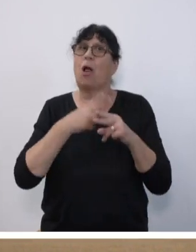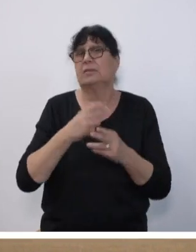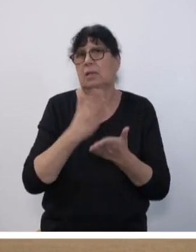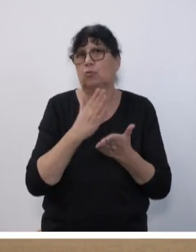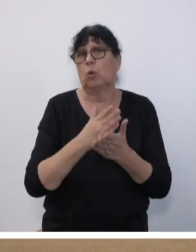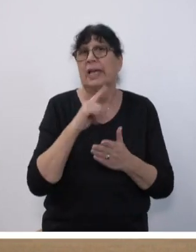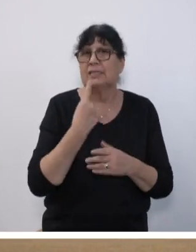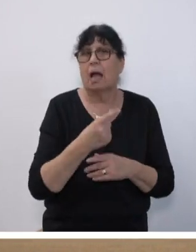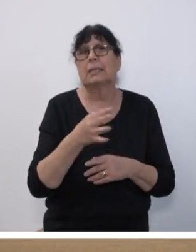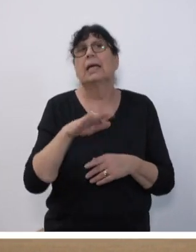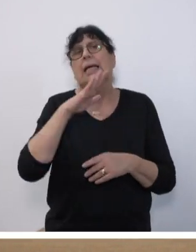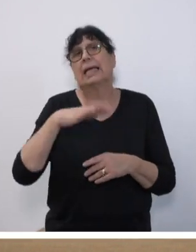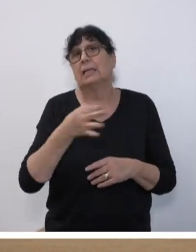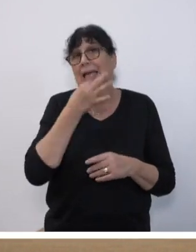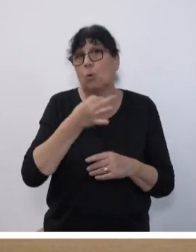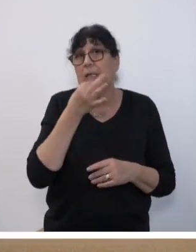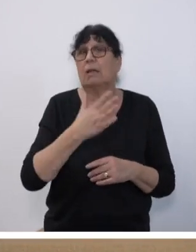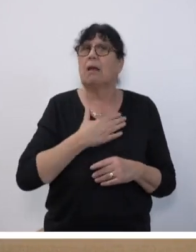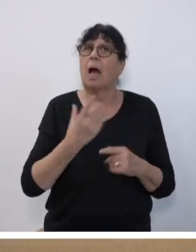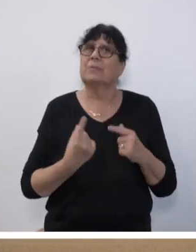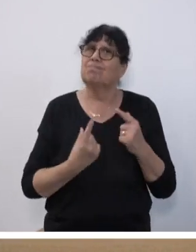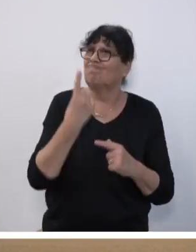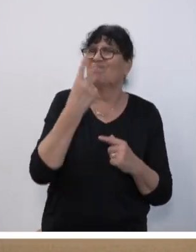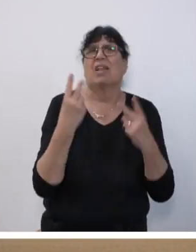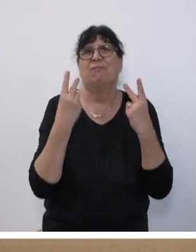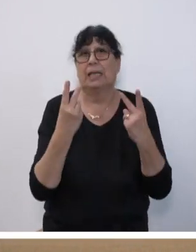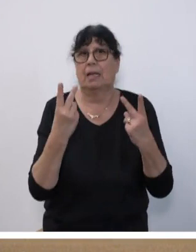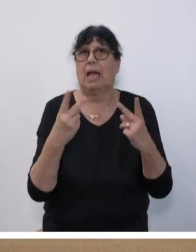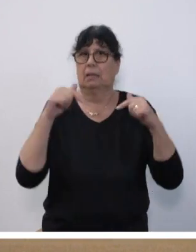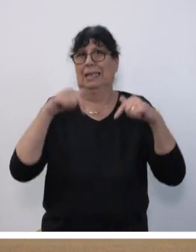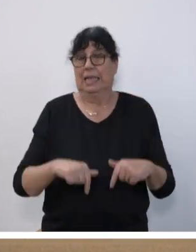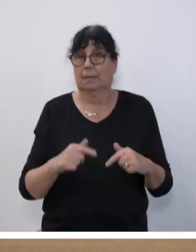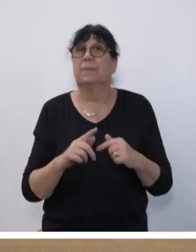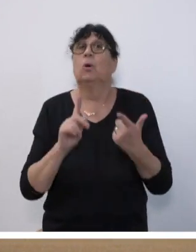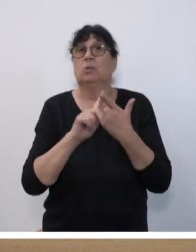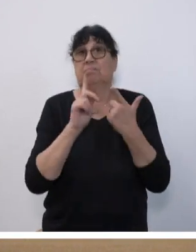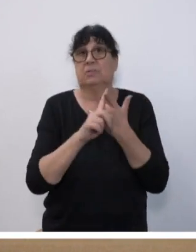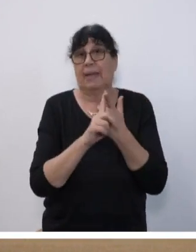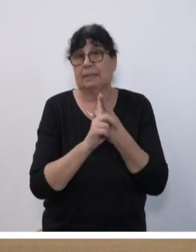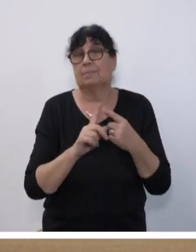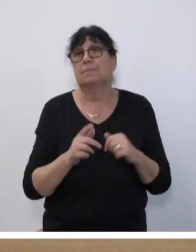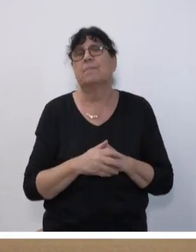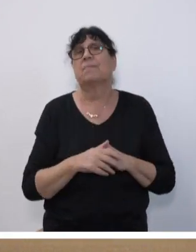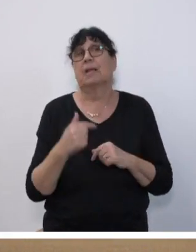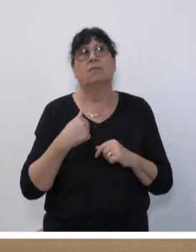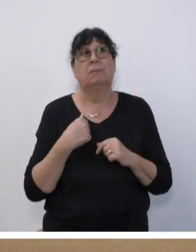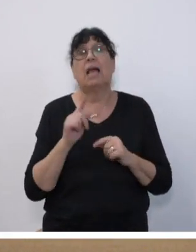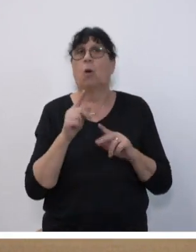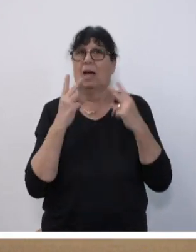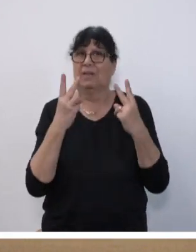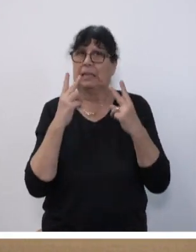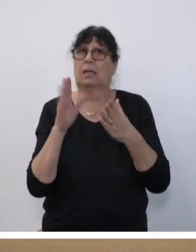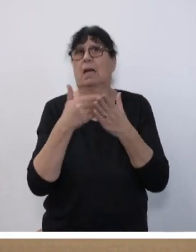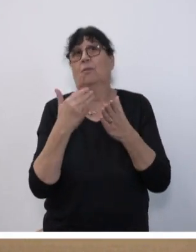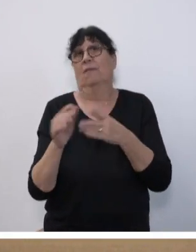worden. Kinder und Jugendliche haben eine hohe Priorität bei dieser Landesregierung. Und das Zweite, und das ist mir wichtig für die weitere